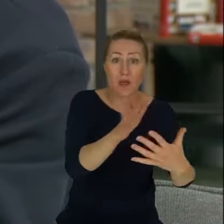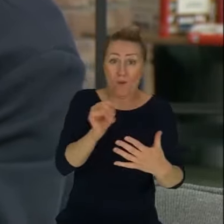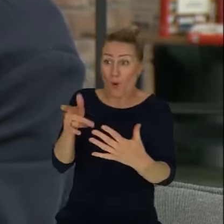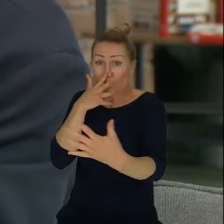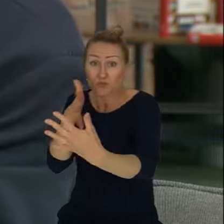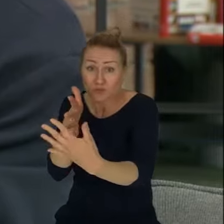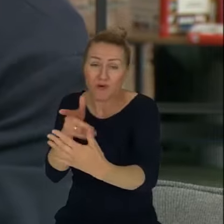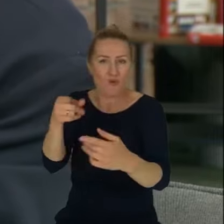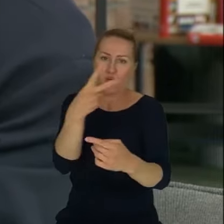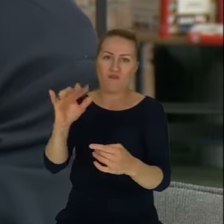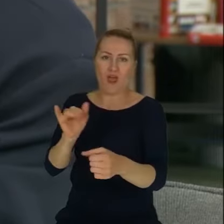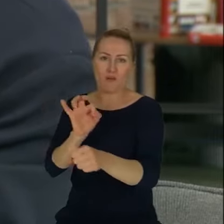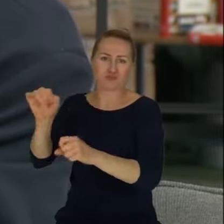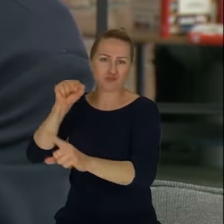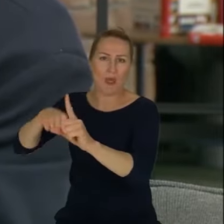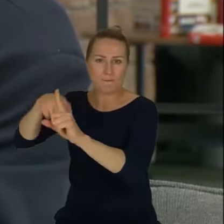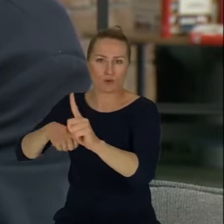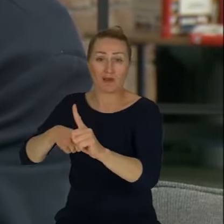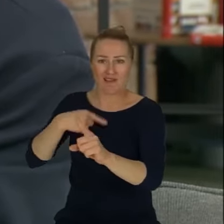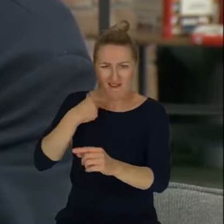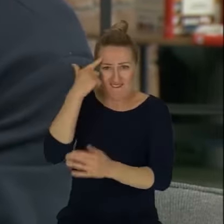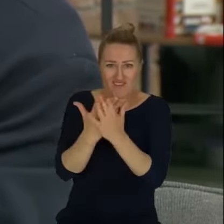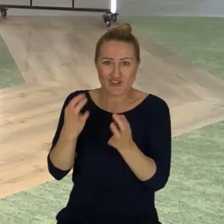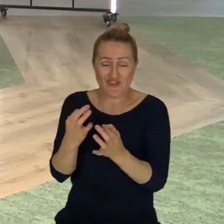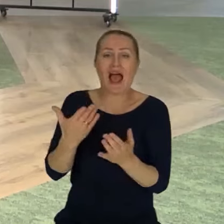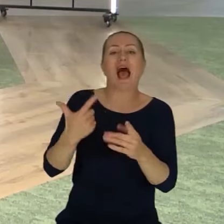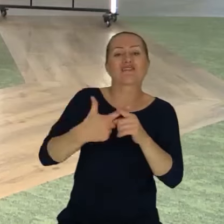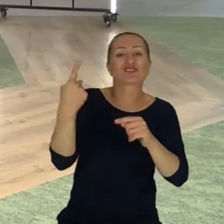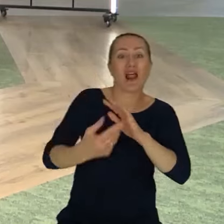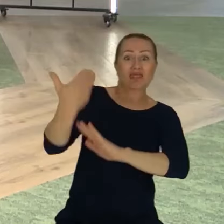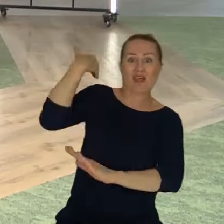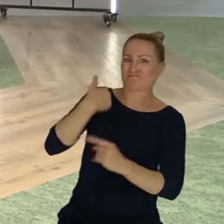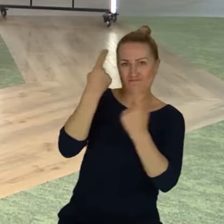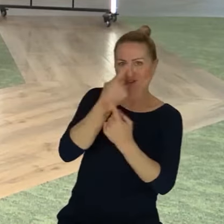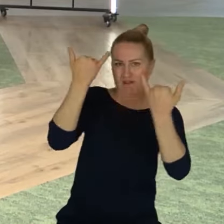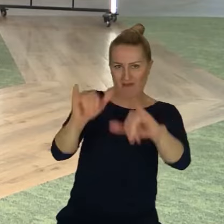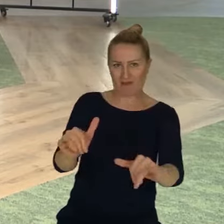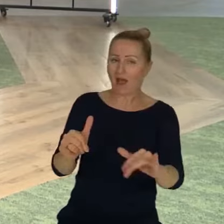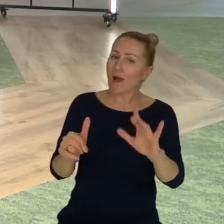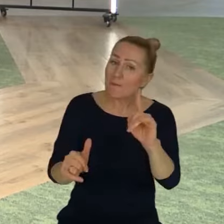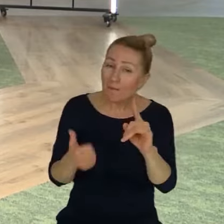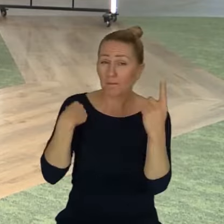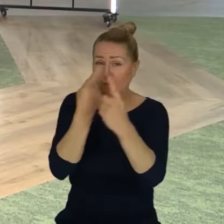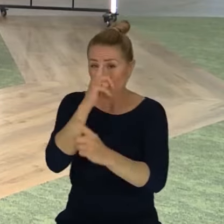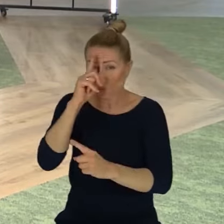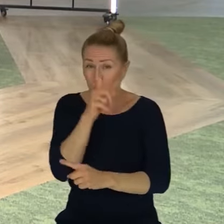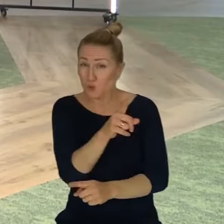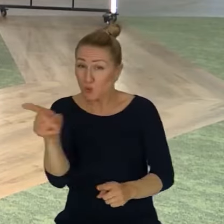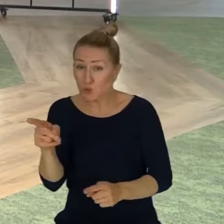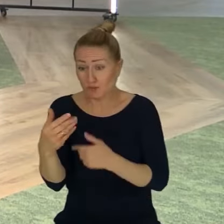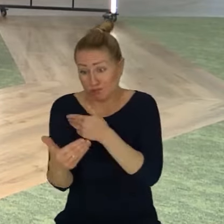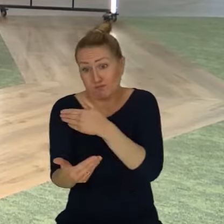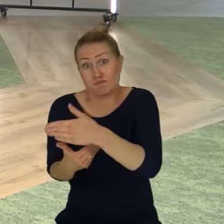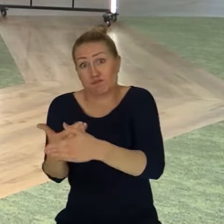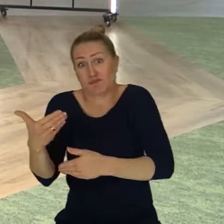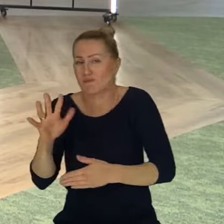Dzisiaj to wierzę, ale 20 lat temu pewnie też inaczej funkcjonowałem, Ale jest, myślę, że ludziom pod tym kątem będzie coraz ciężej, bo warunki wokół nas są